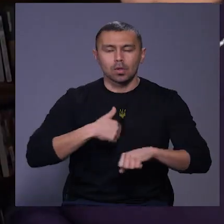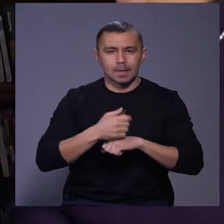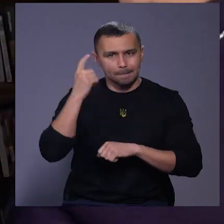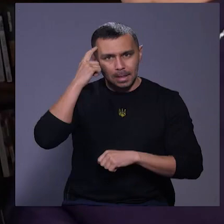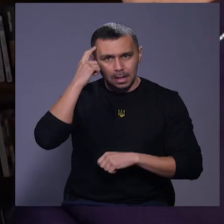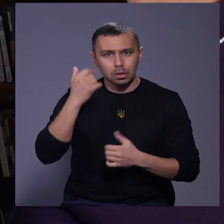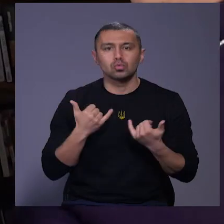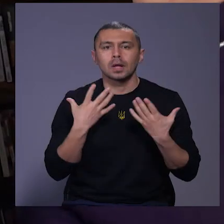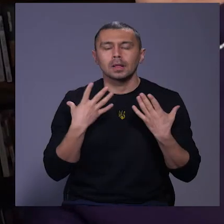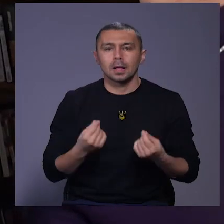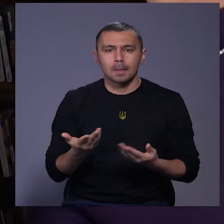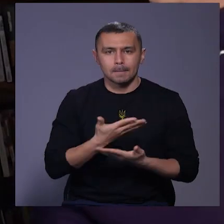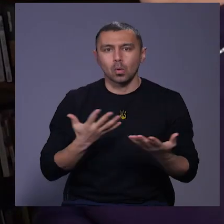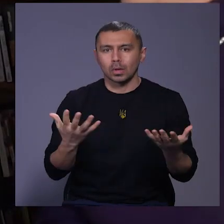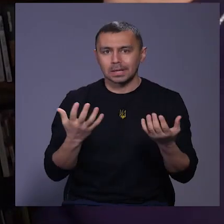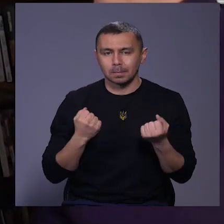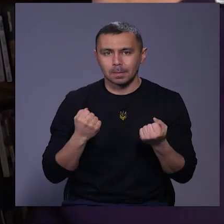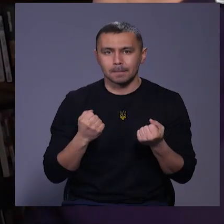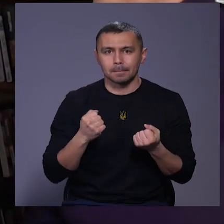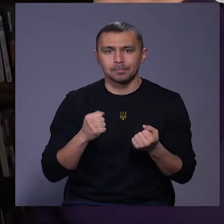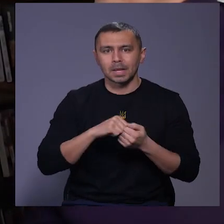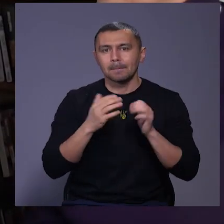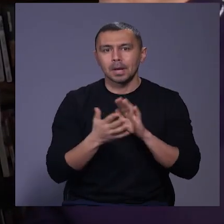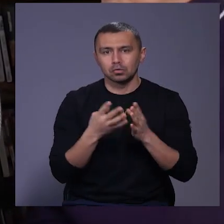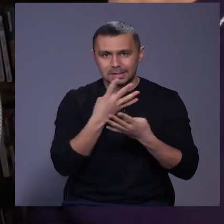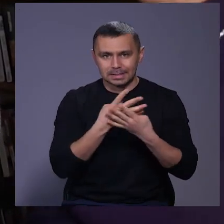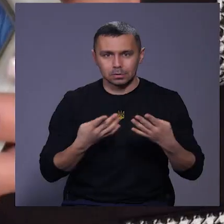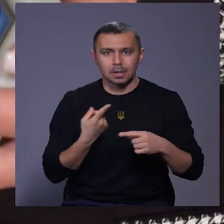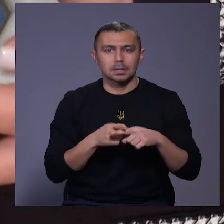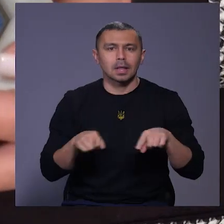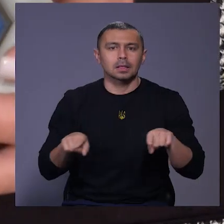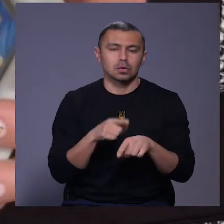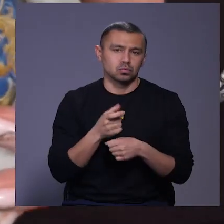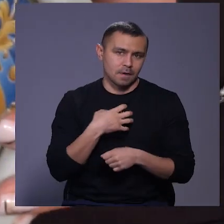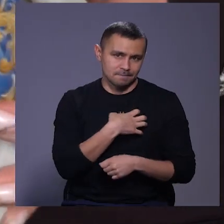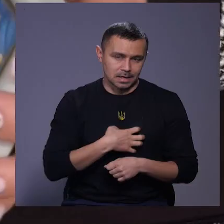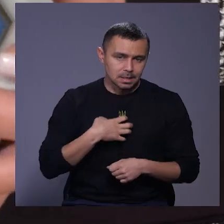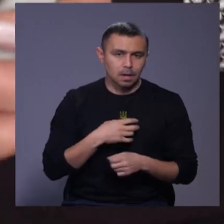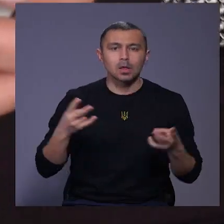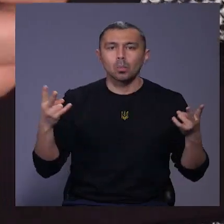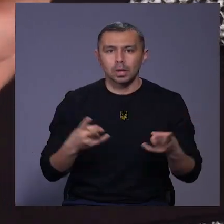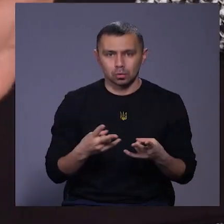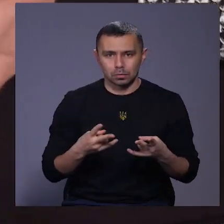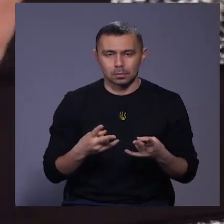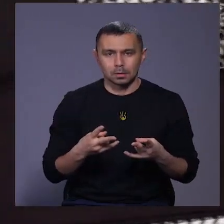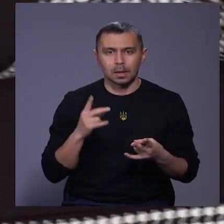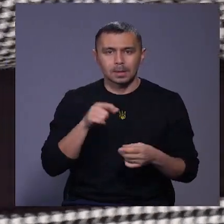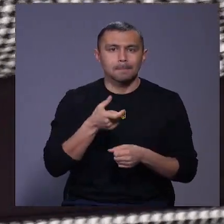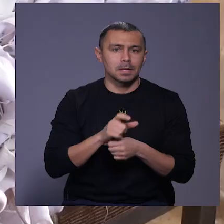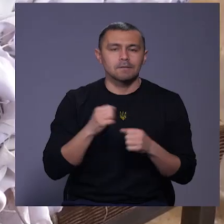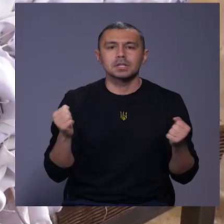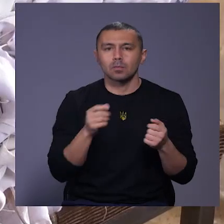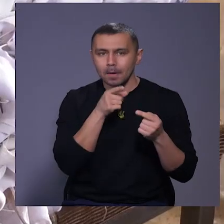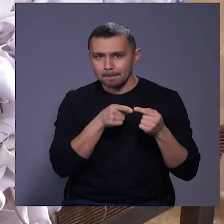На сьогоднішній день ми що отримуємо партію сіток, це теж дуже актуально і необхідна річ. Тим паче в